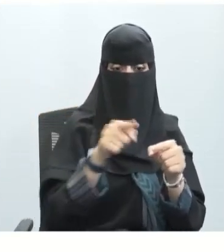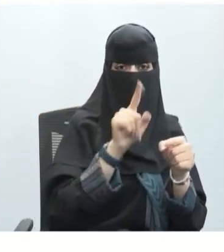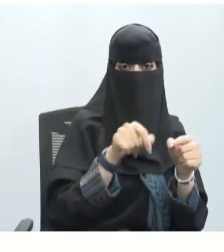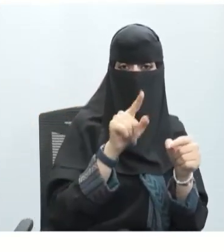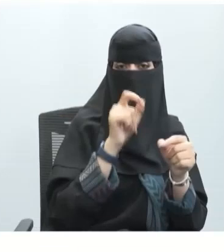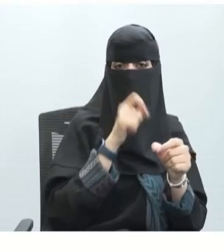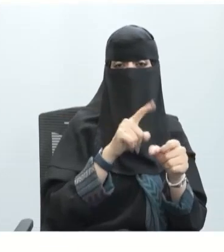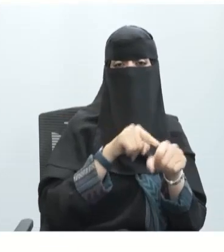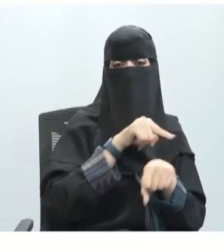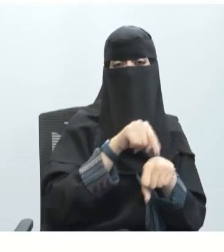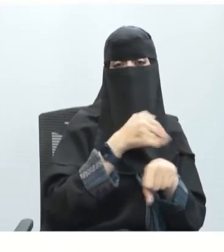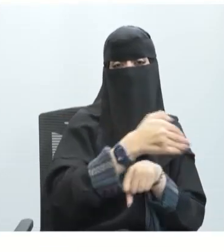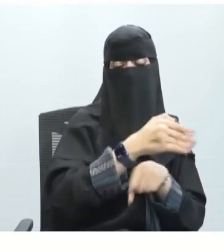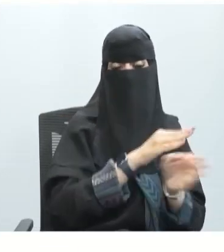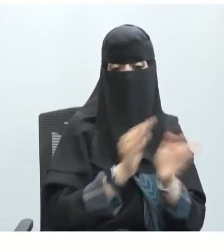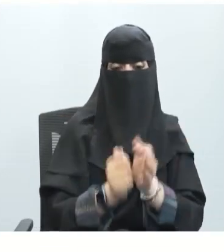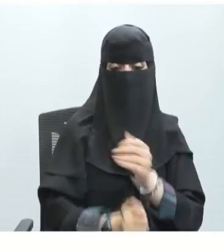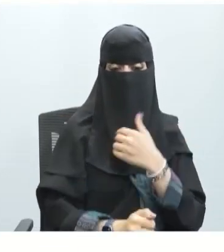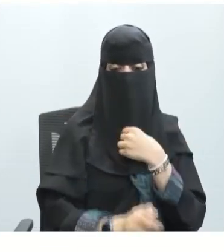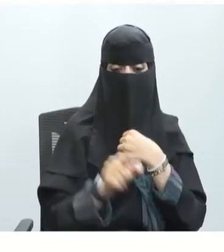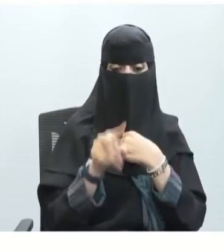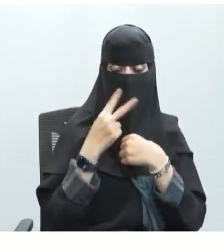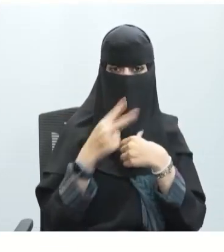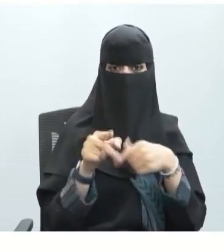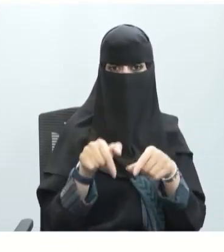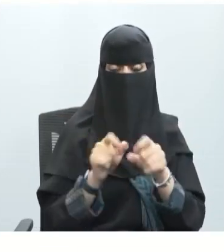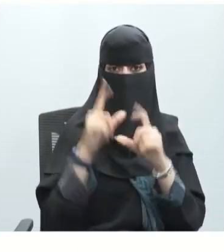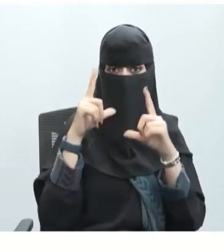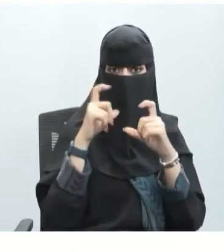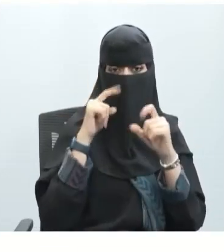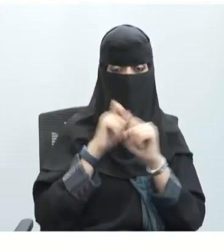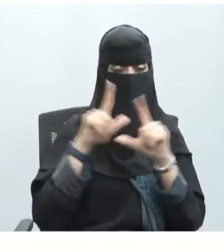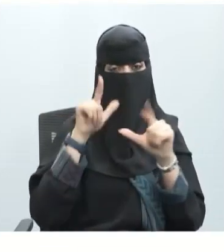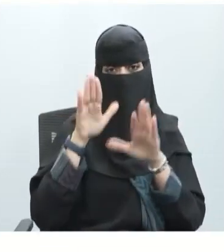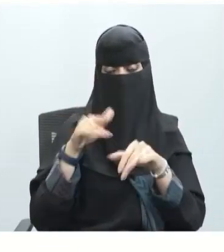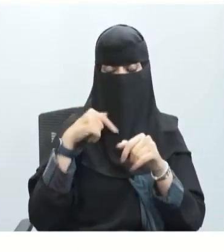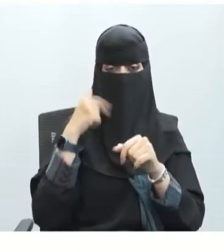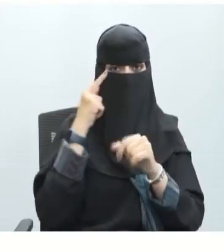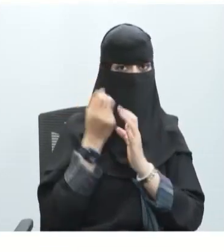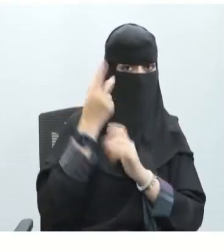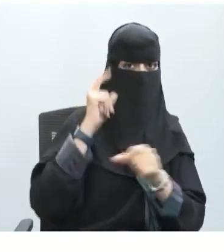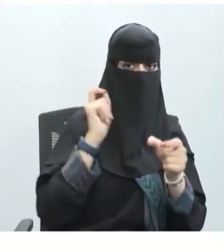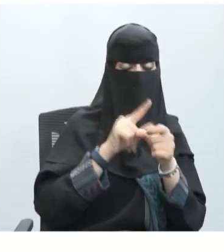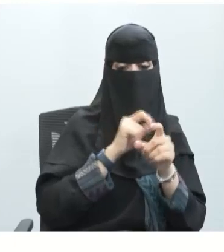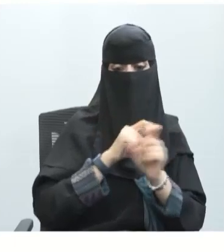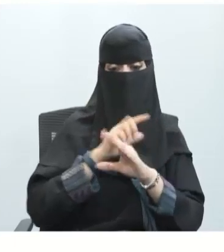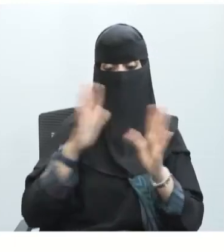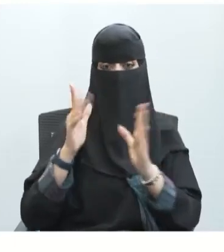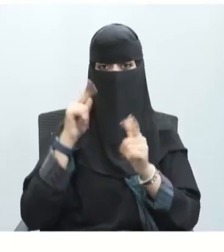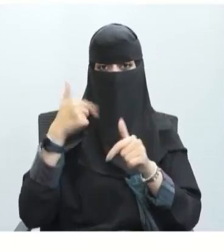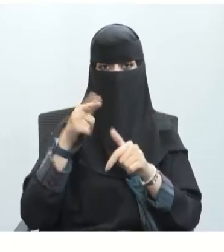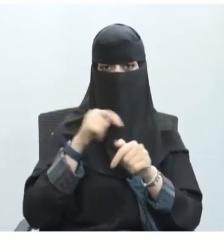تتجاوز حتى ربع المسافة تقريبا طبعا هذه الصورة توضيحية لتصل الفكرة بشكل أكبر